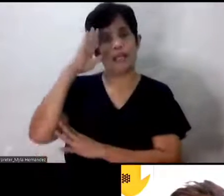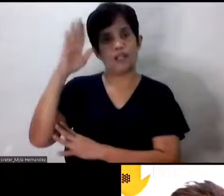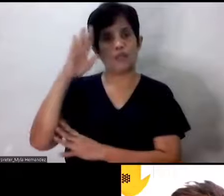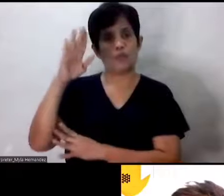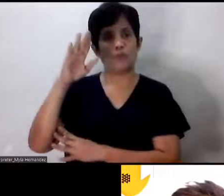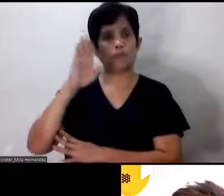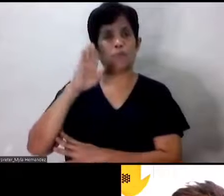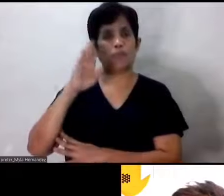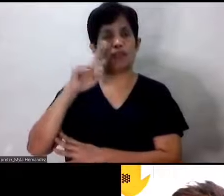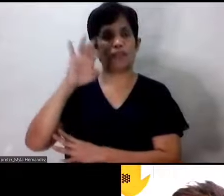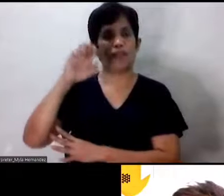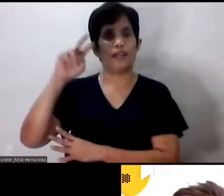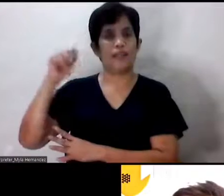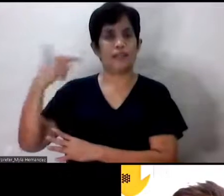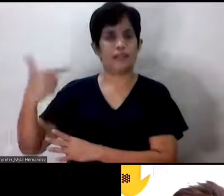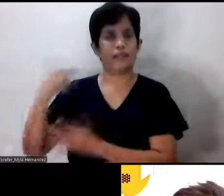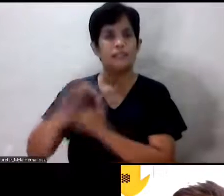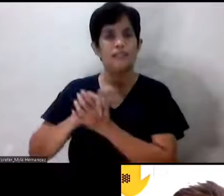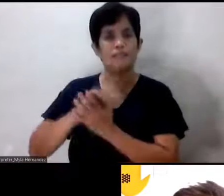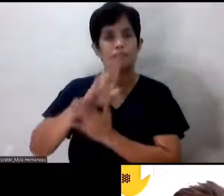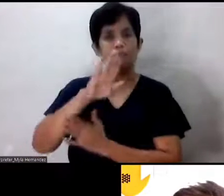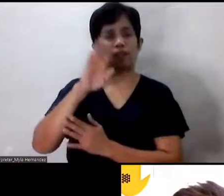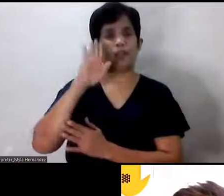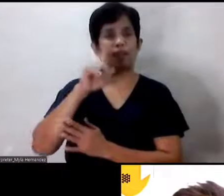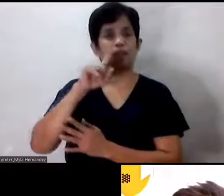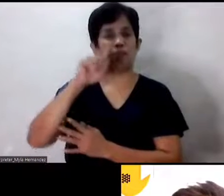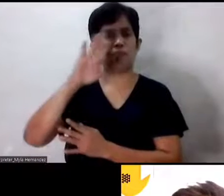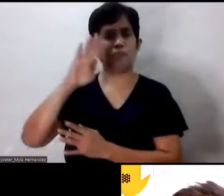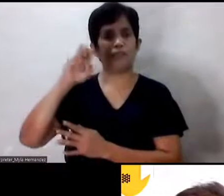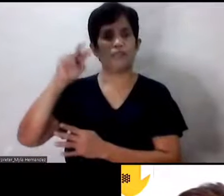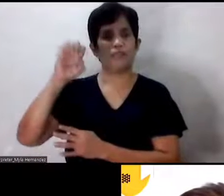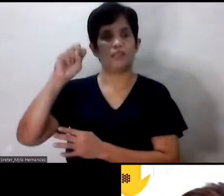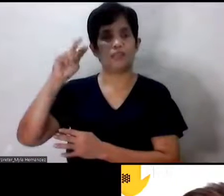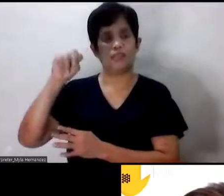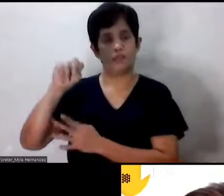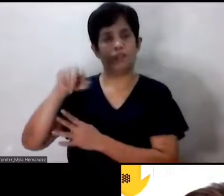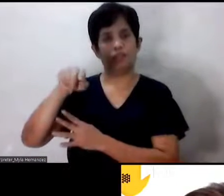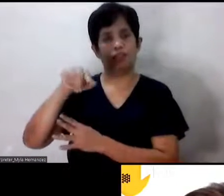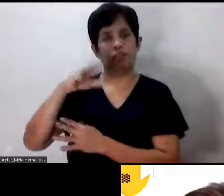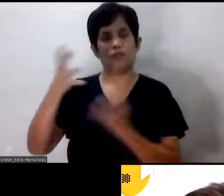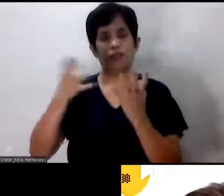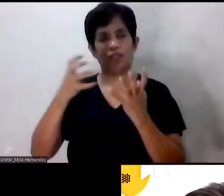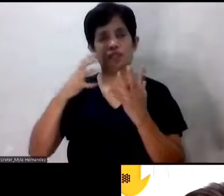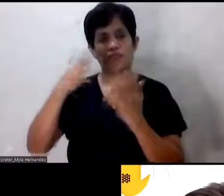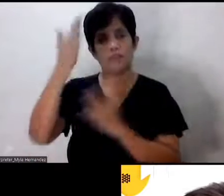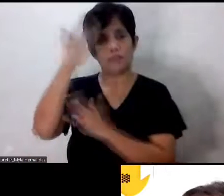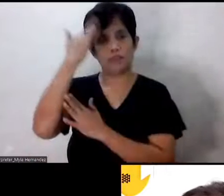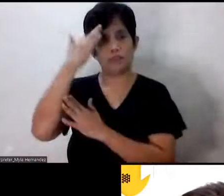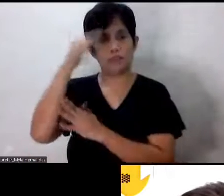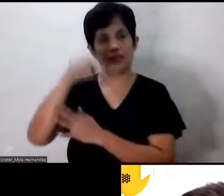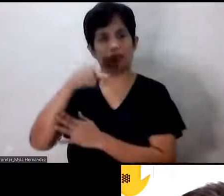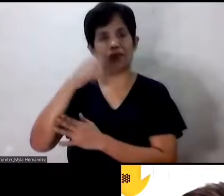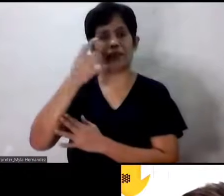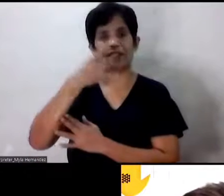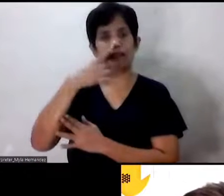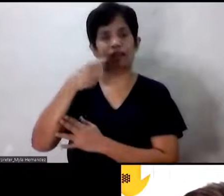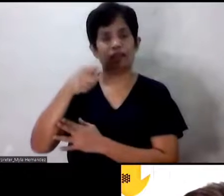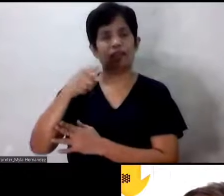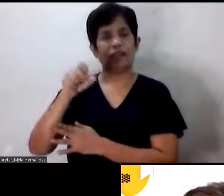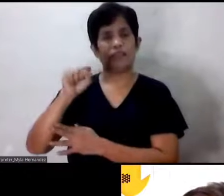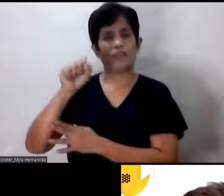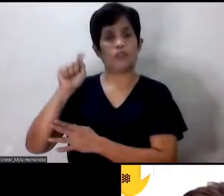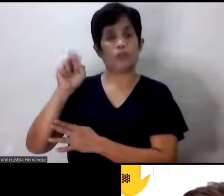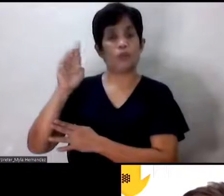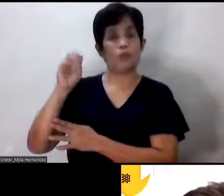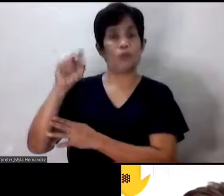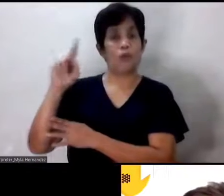Eng and Brother Benson. Nice kong malaman, inumin ko, inumin, kasi stroke ako, ang bigat ng balikat